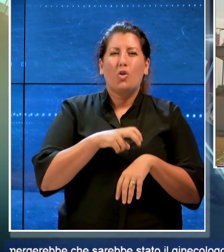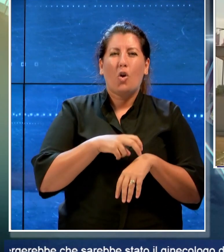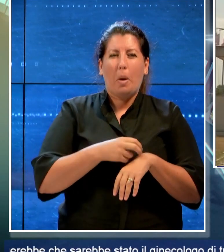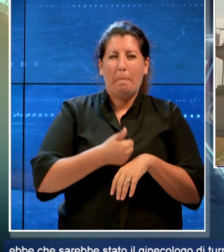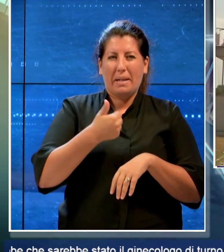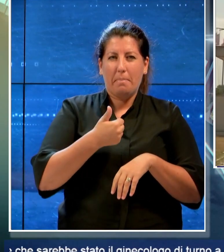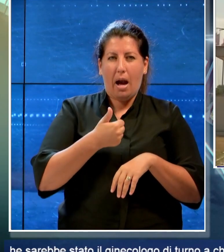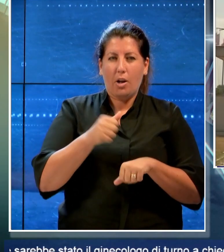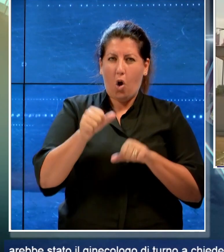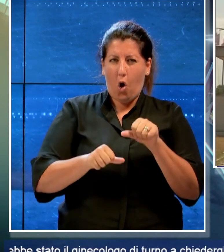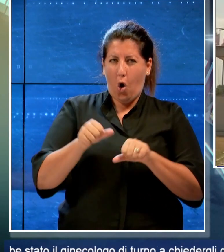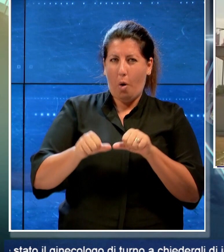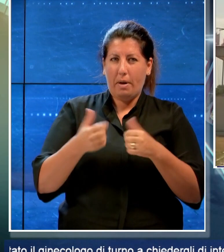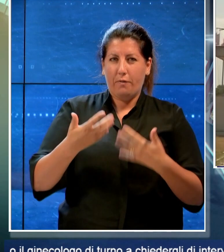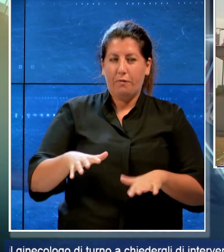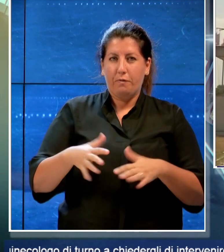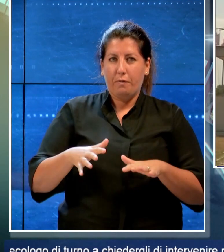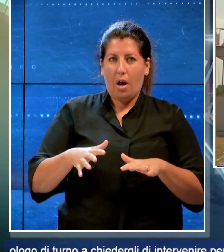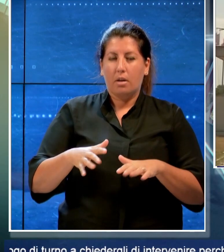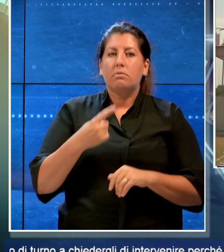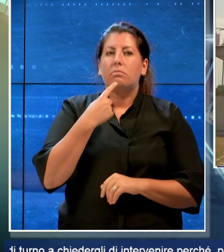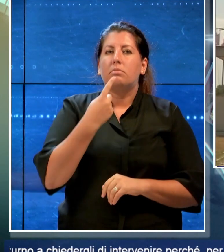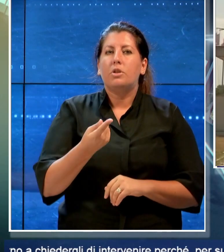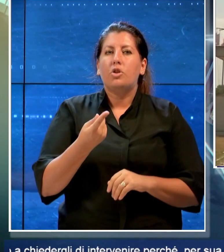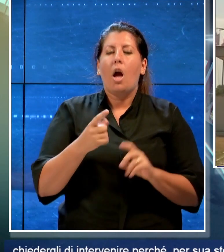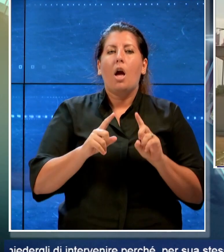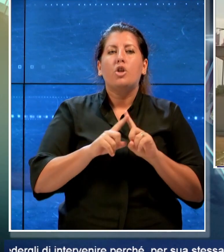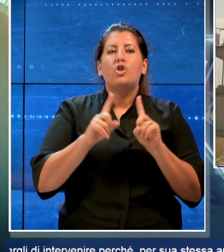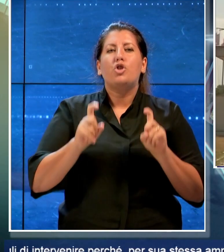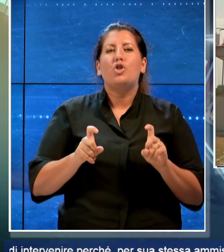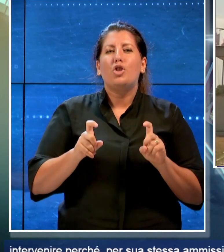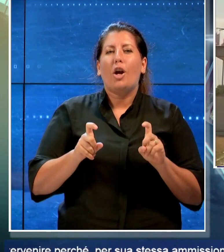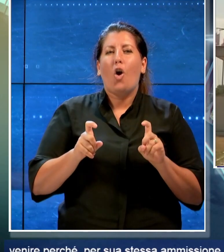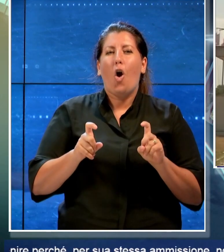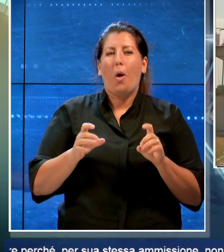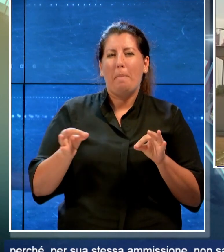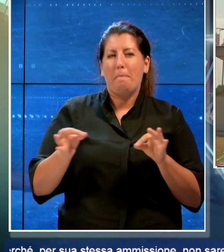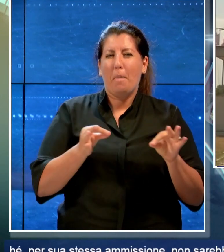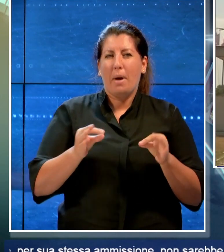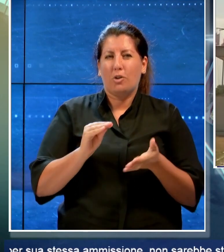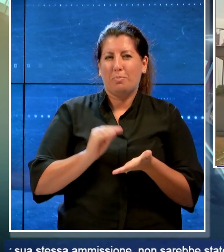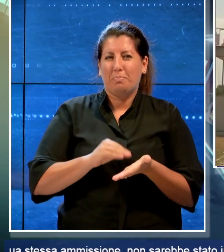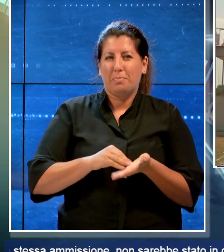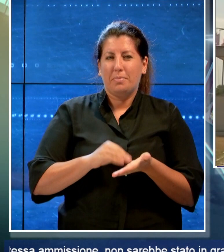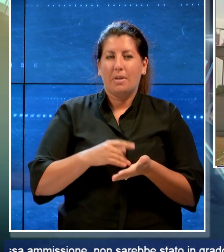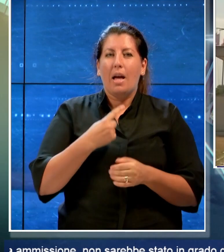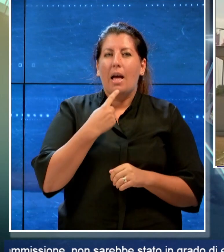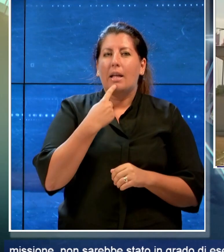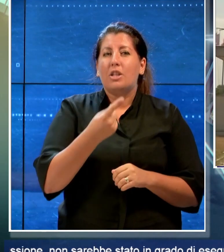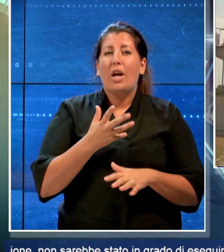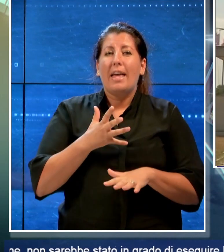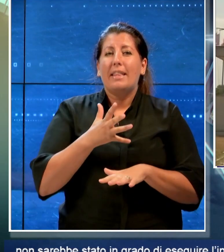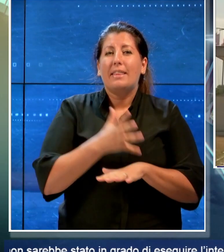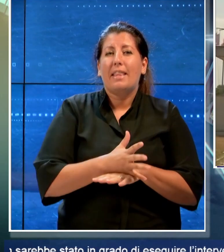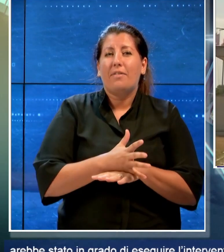emergerebbe che sarebbe stato il ginecologo di turno a chiedergli di intervenire perché per la